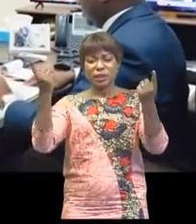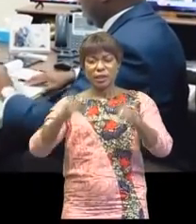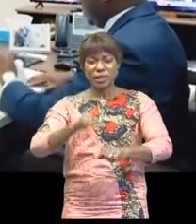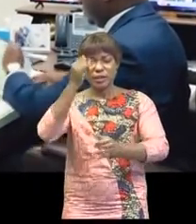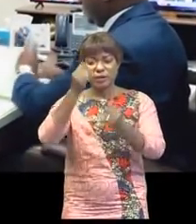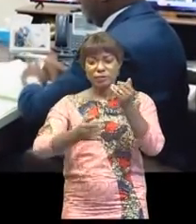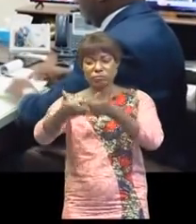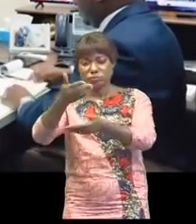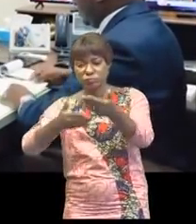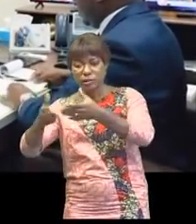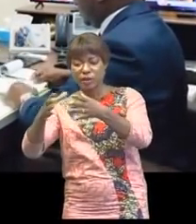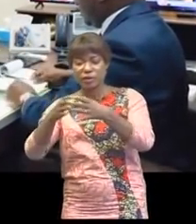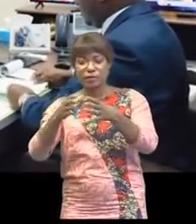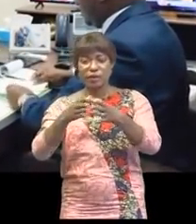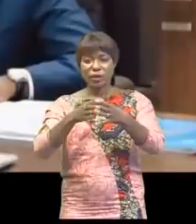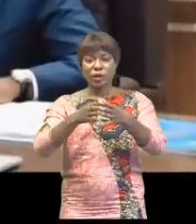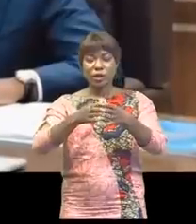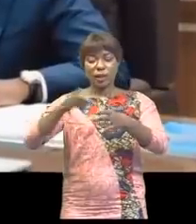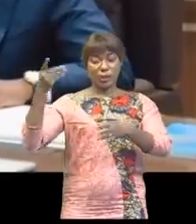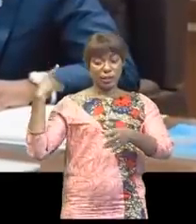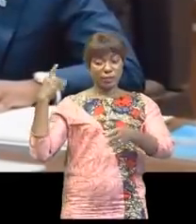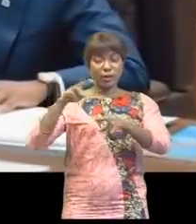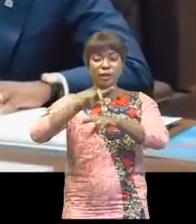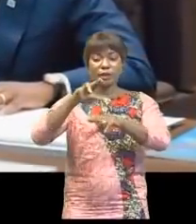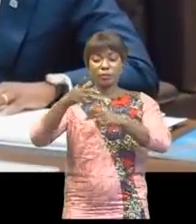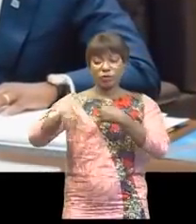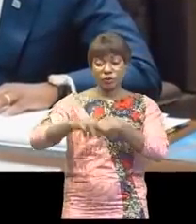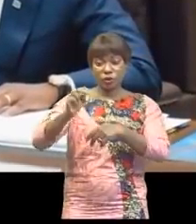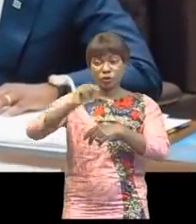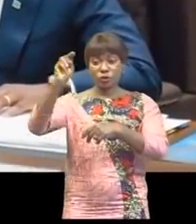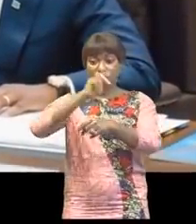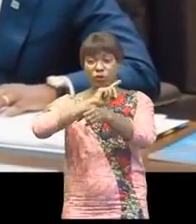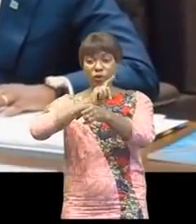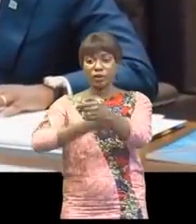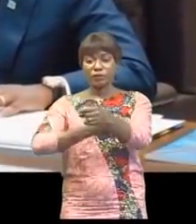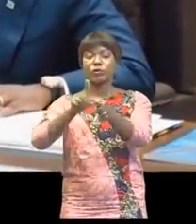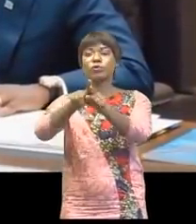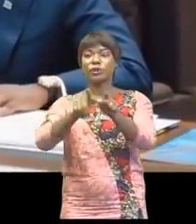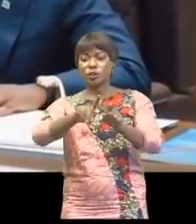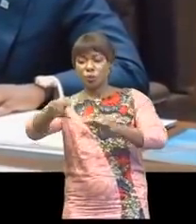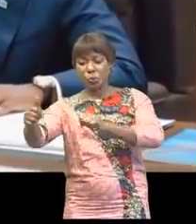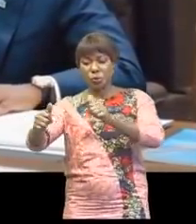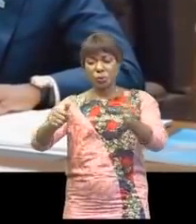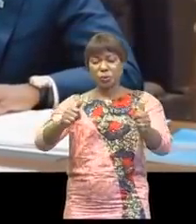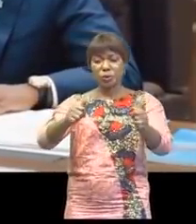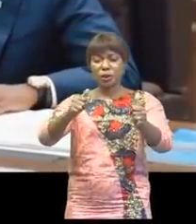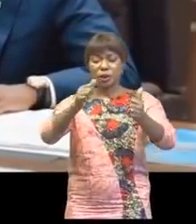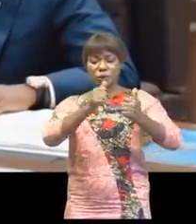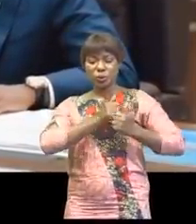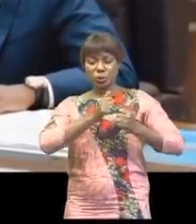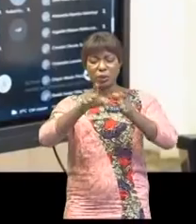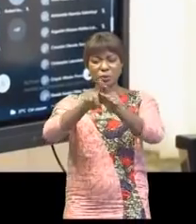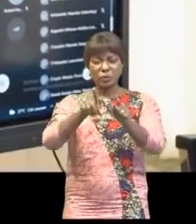en échangeant notamment avec les députés provinciaux du Nord-Kivu ainsi que les autres forces sociales